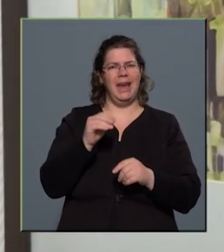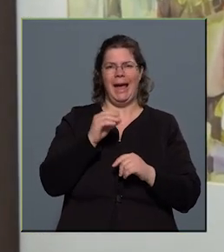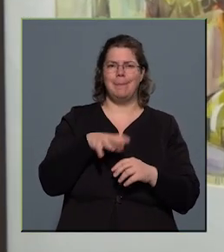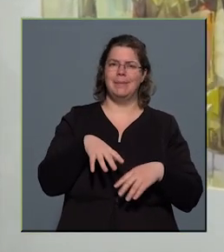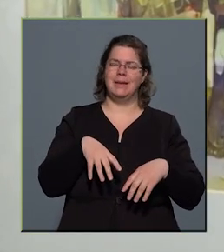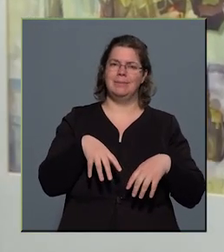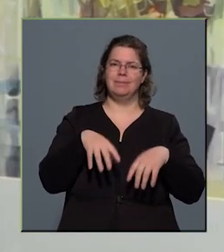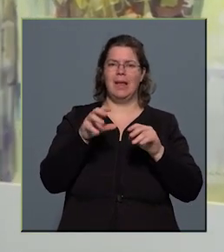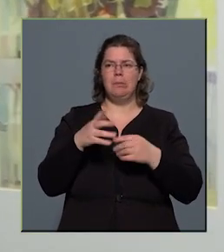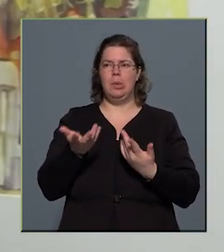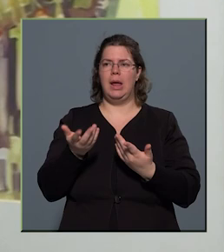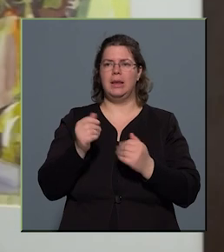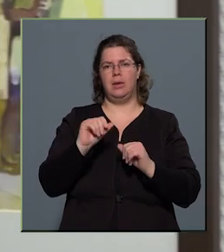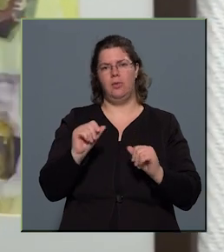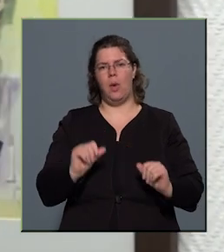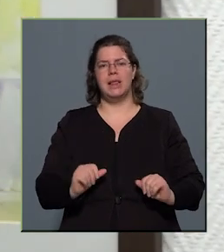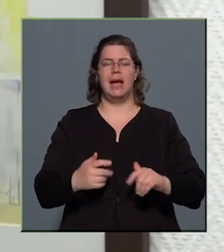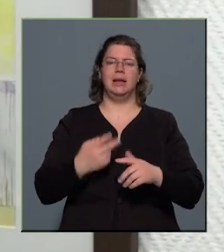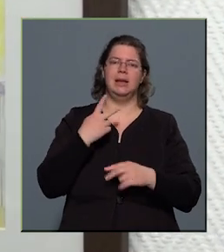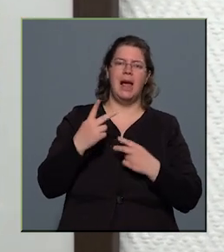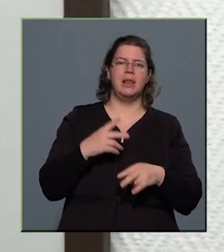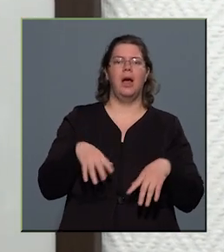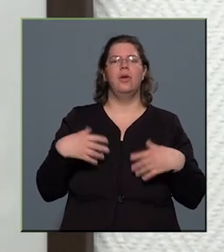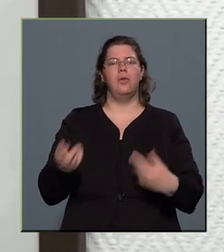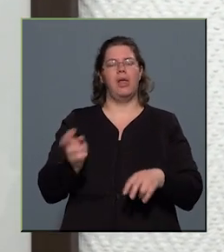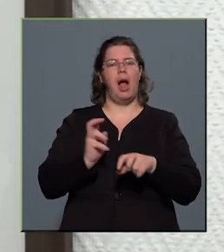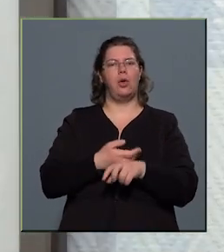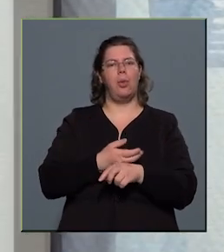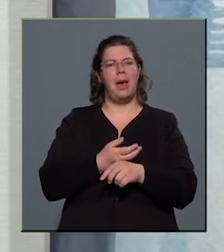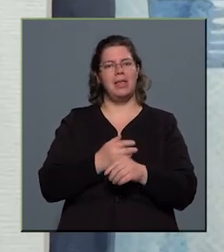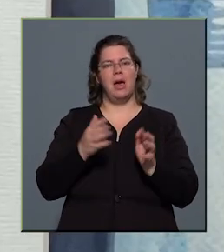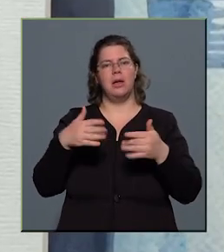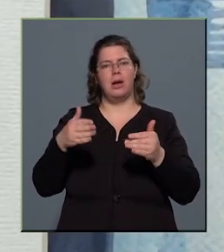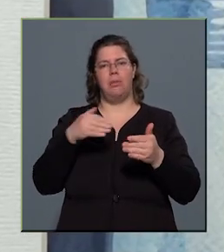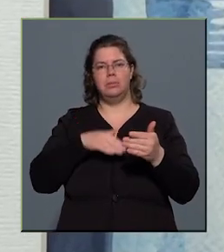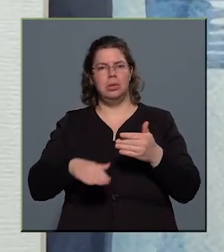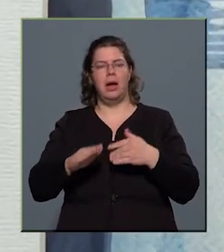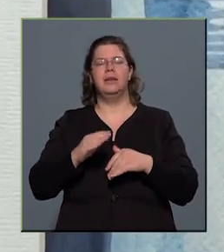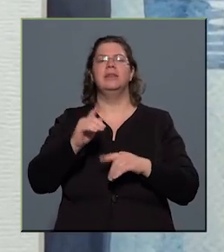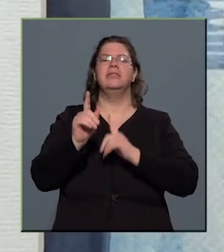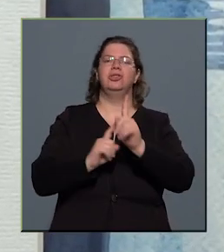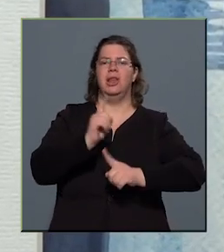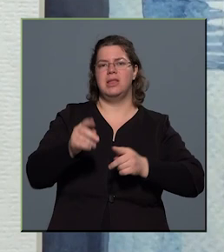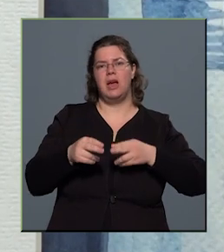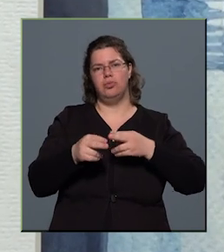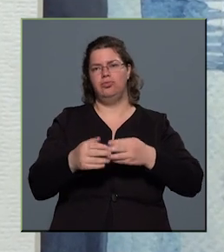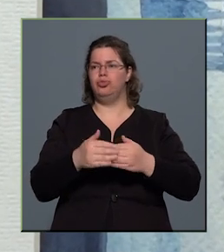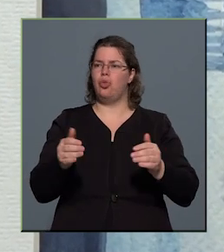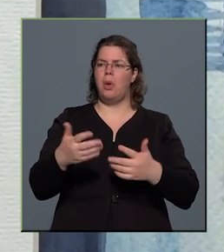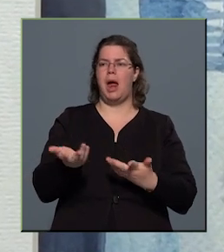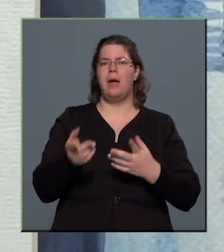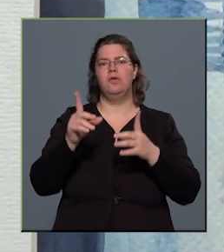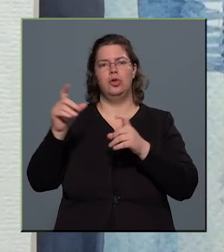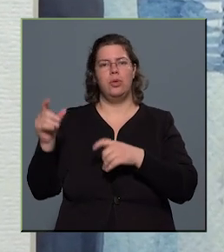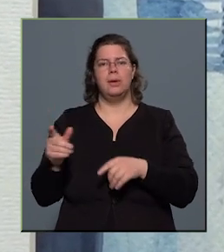a foszlányai látszanak, vagy a kőbányai kapuai, az ilyen séták során fotózgattam, hogy